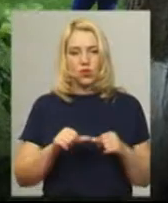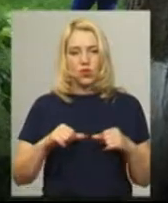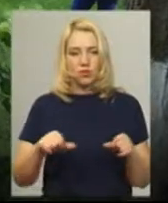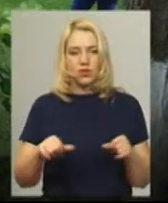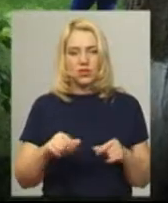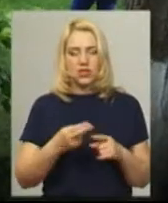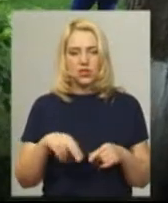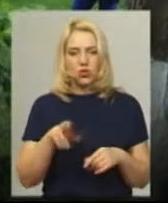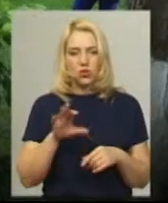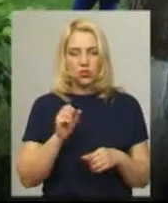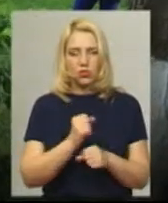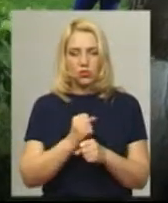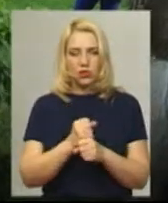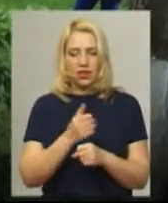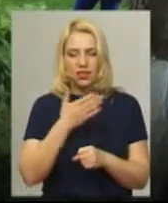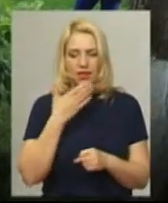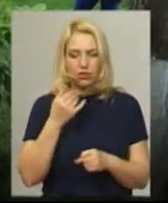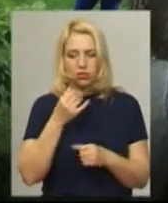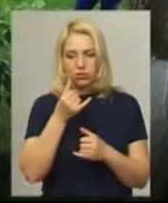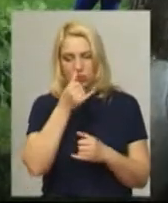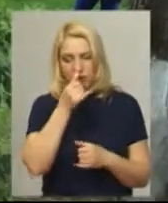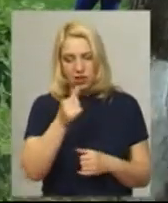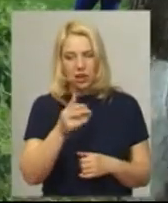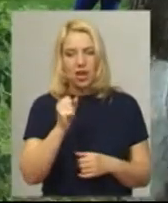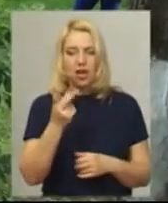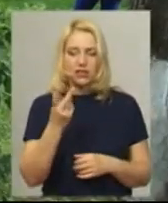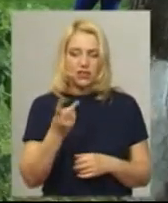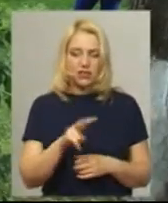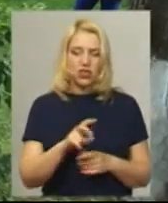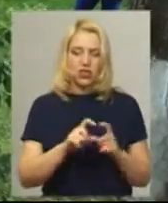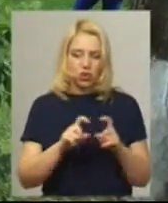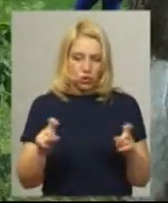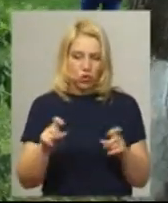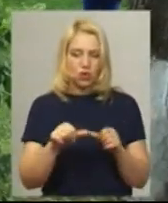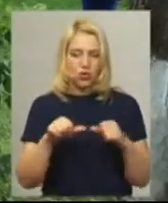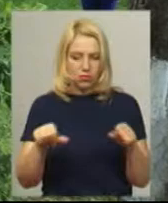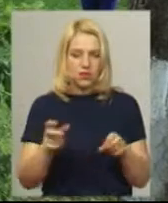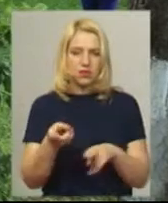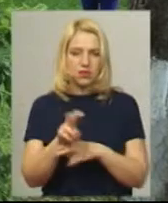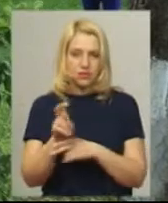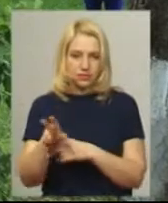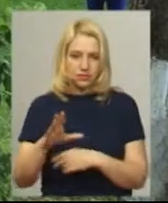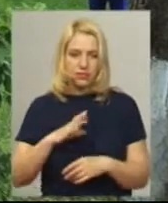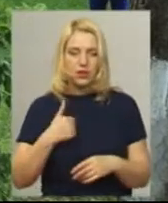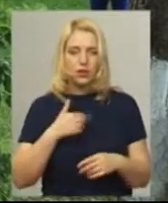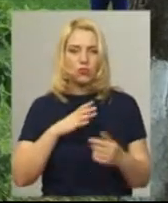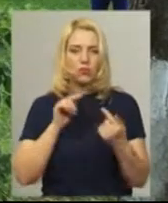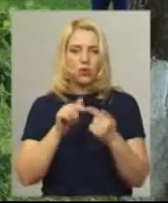роботи не допустила. Дві школи були допущені до двох шкіл. Я був проти утворення